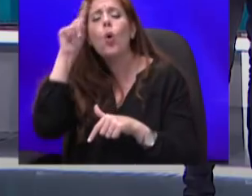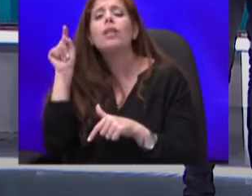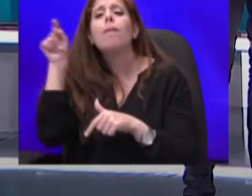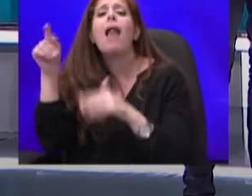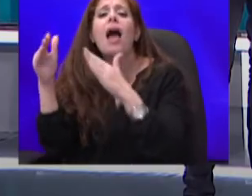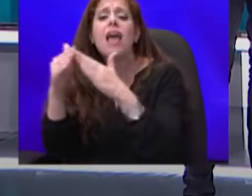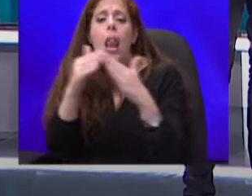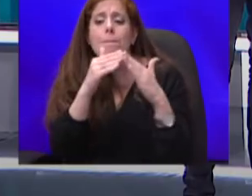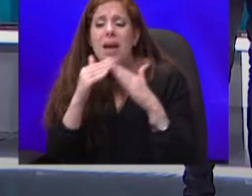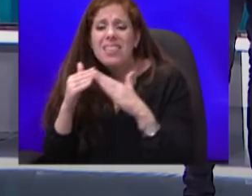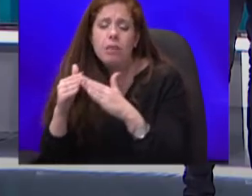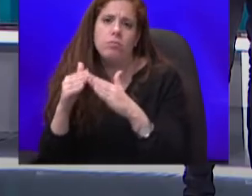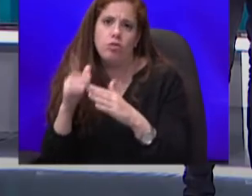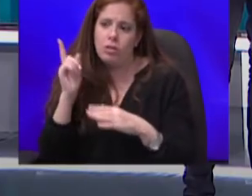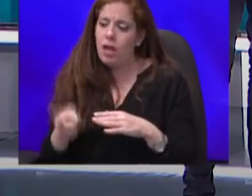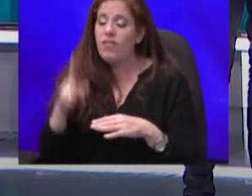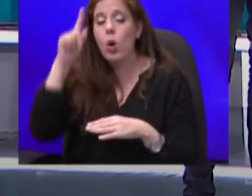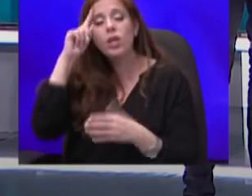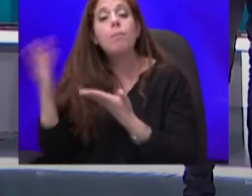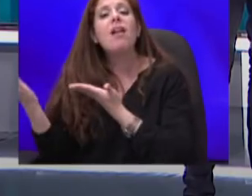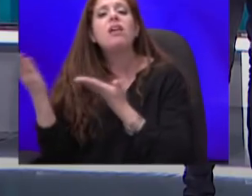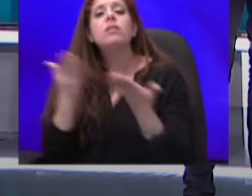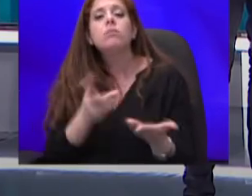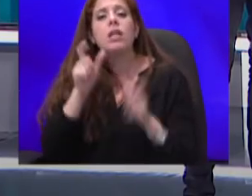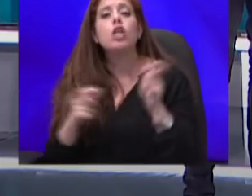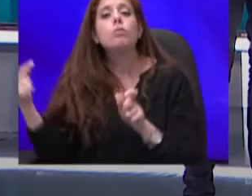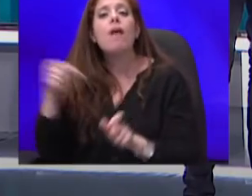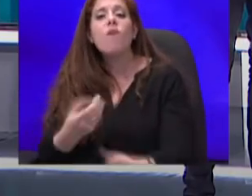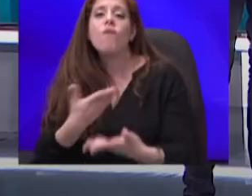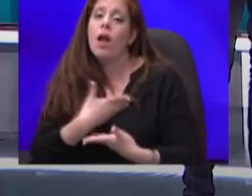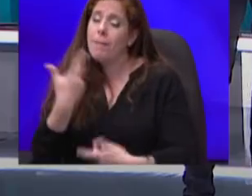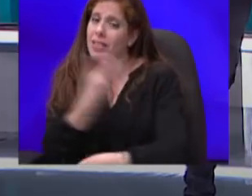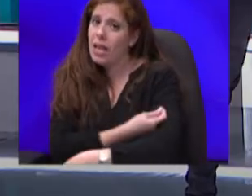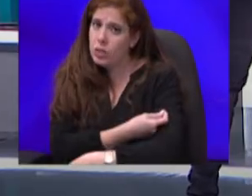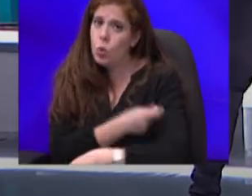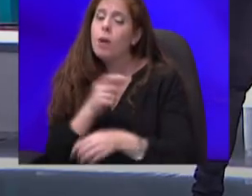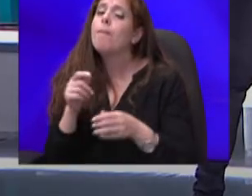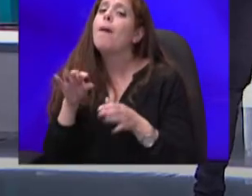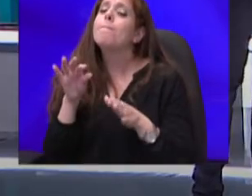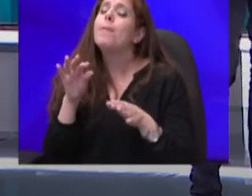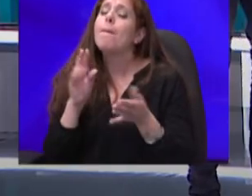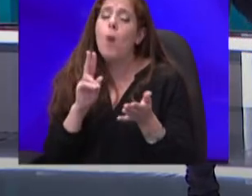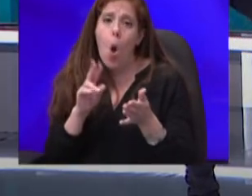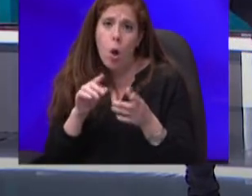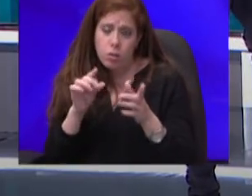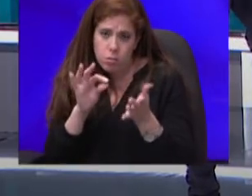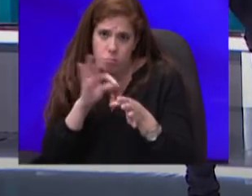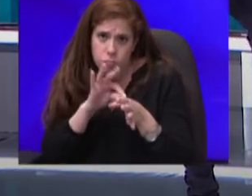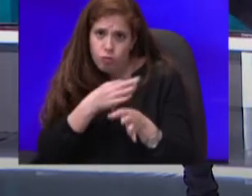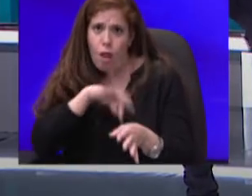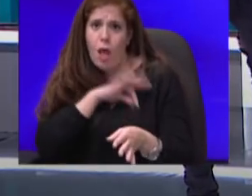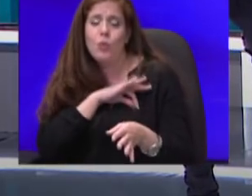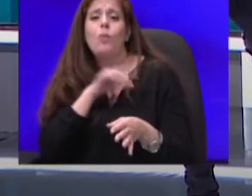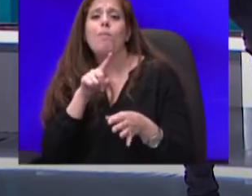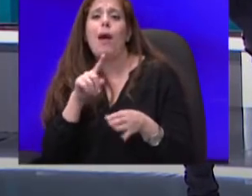ויודעים לזמן את האנשים לבוא ולקחת את החיסון, במרפאות שלנו, במתנסים, ובאתרים אחרים שאנחנו